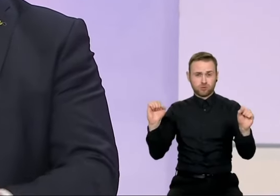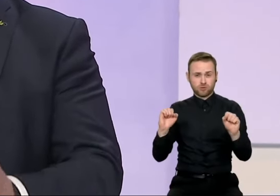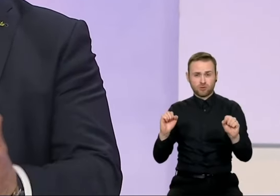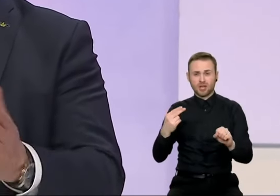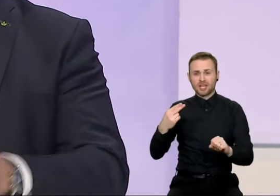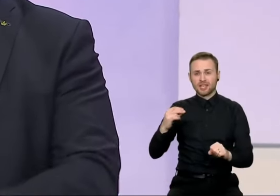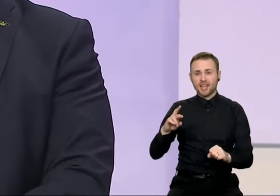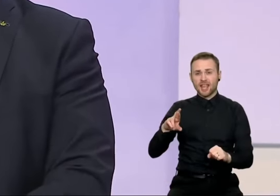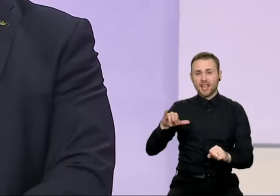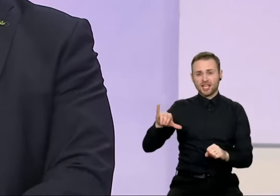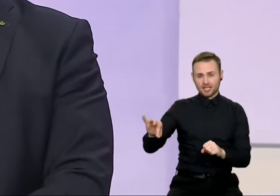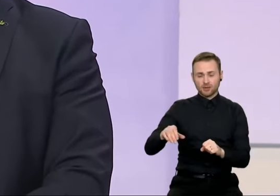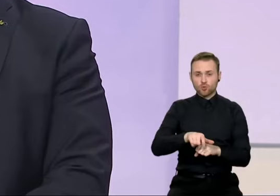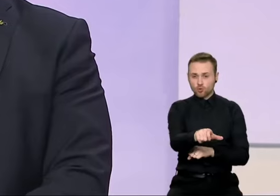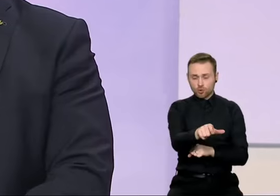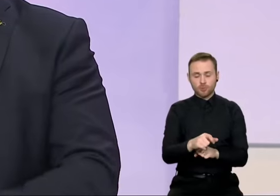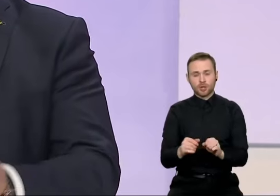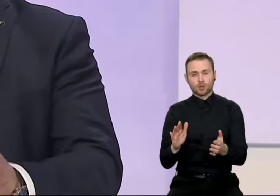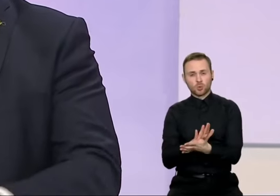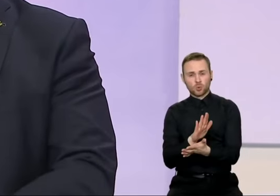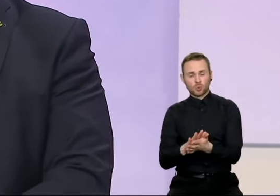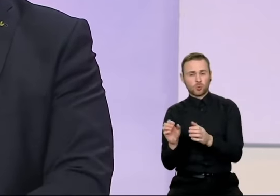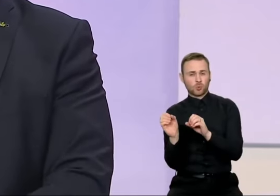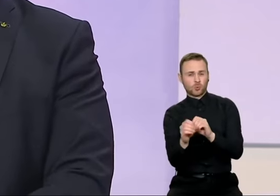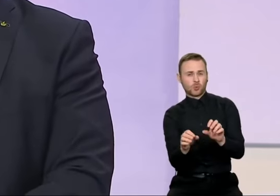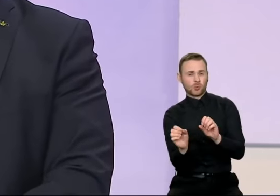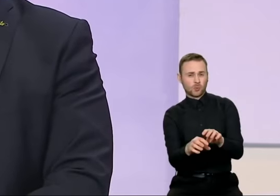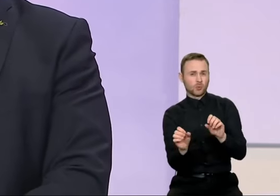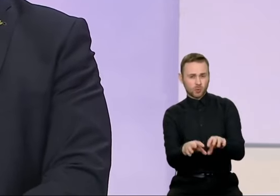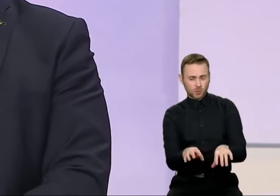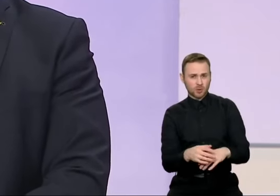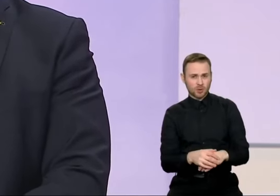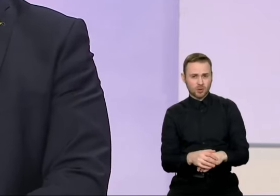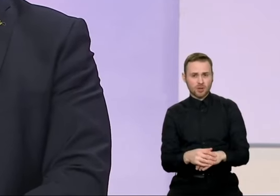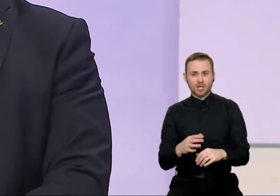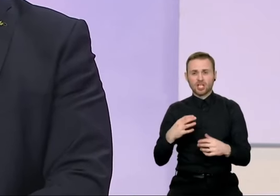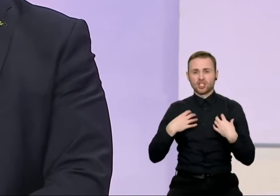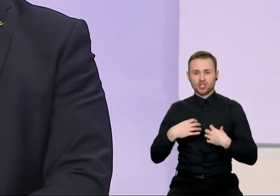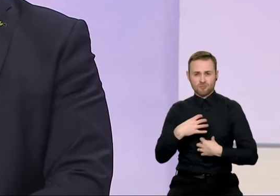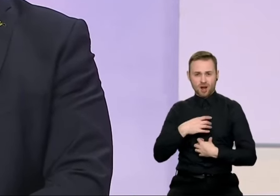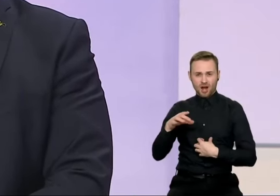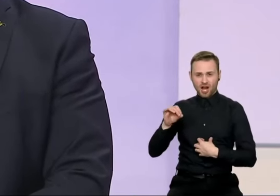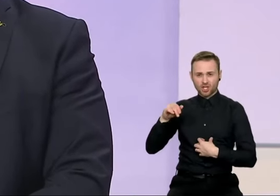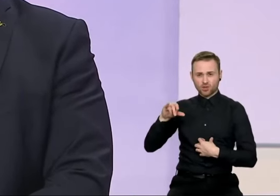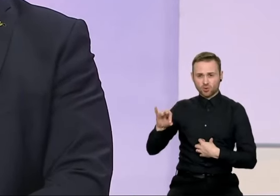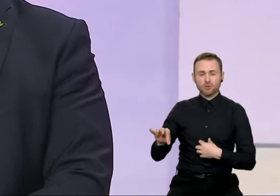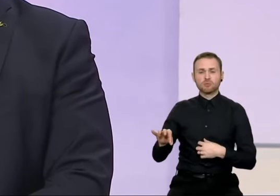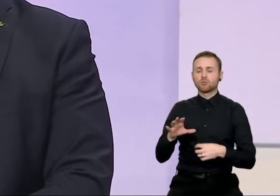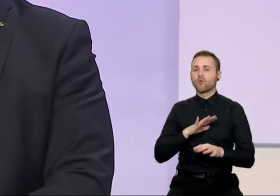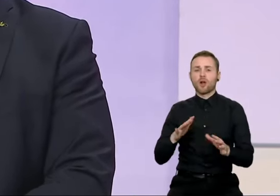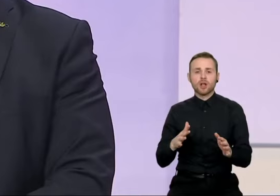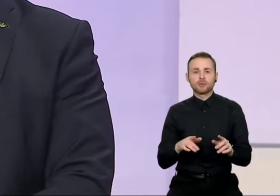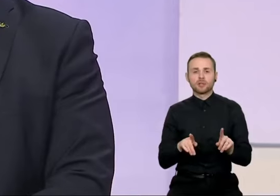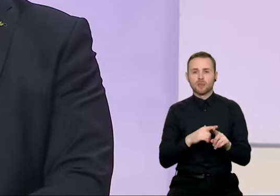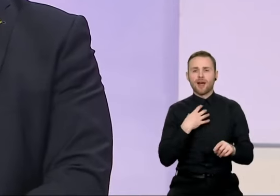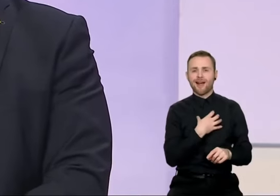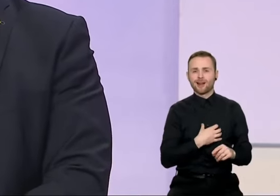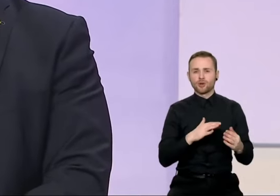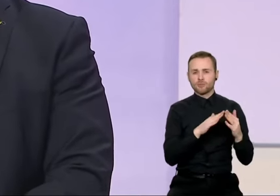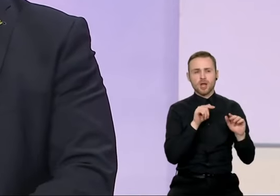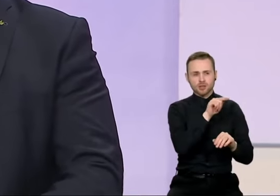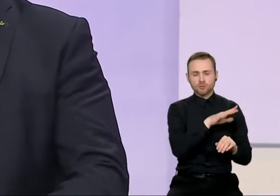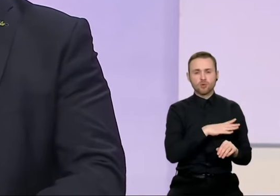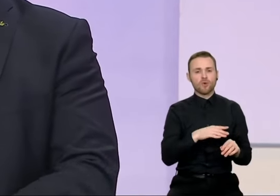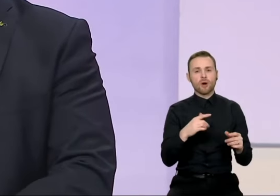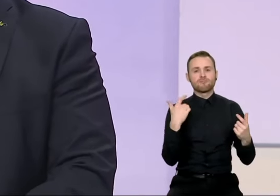neri tiesiai nevalytas. Dar šimašus valdymo pradžioje ar, tarkim, degusias padangas alytų. Čia yra ne vien tik Vilniaus problema.